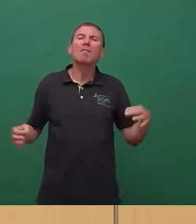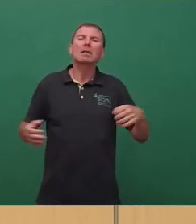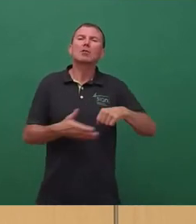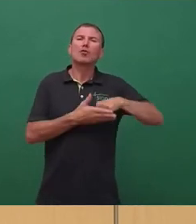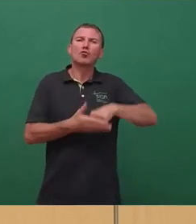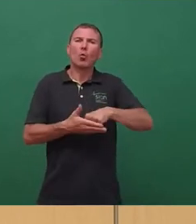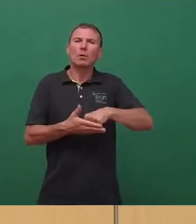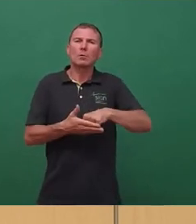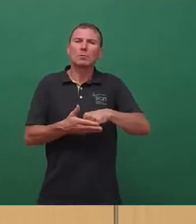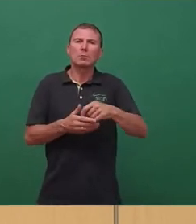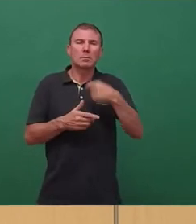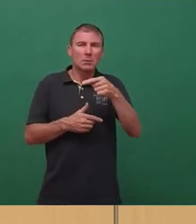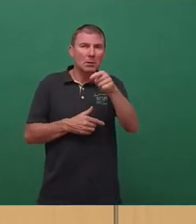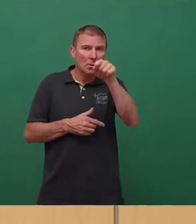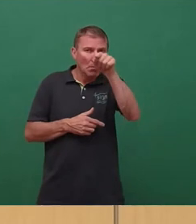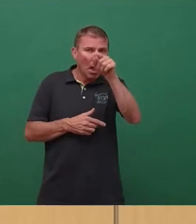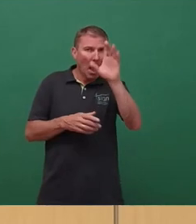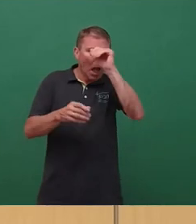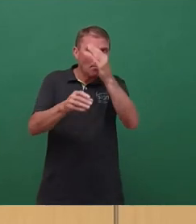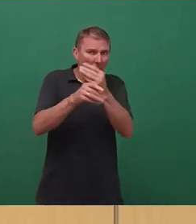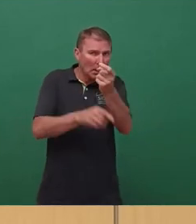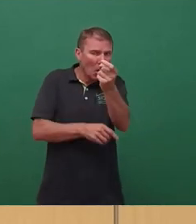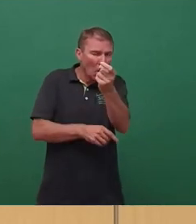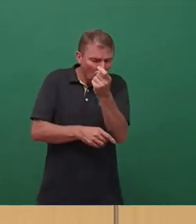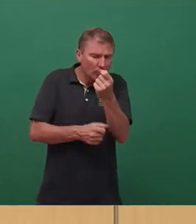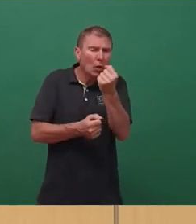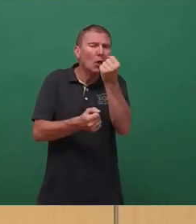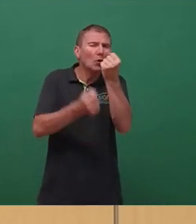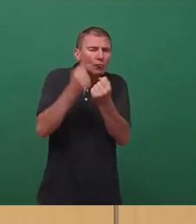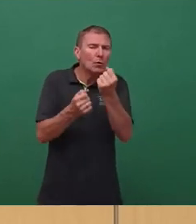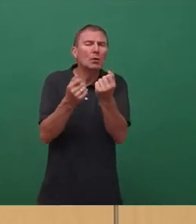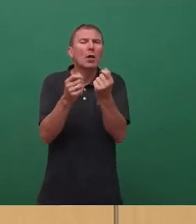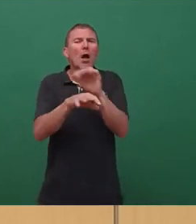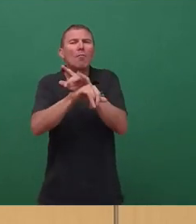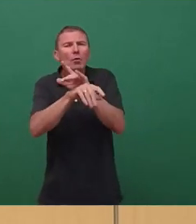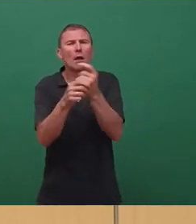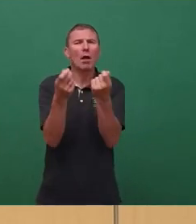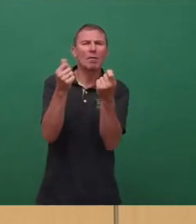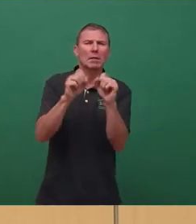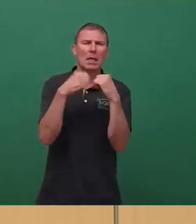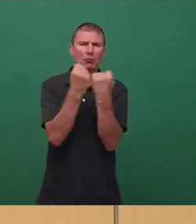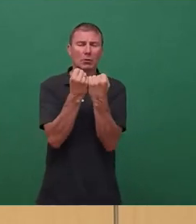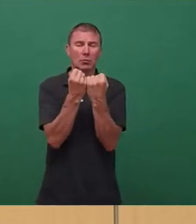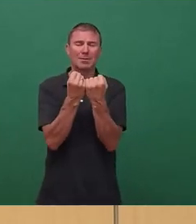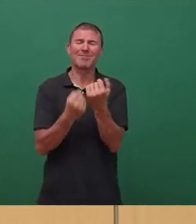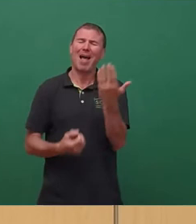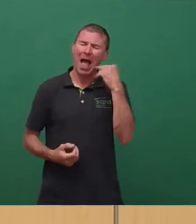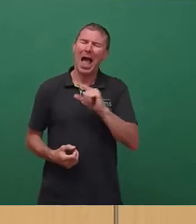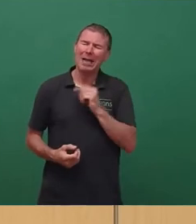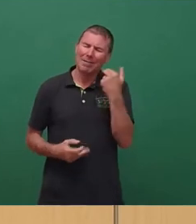Morgenröte einer kommenden schwierigen ökonomischen Lage. Richtig wäre zumindest,